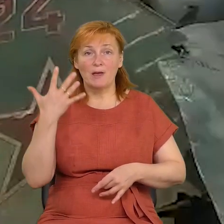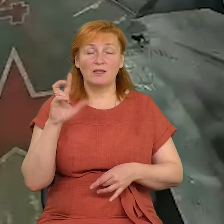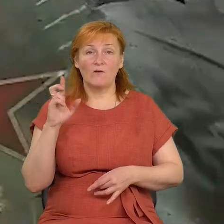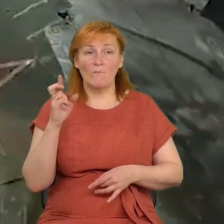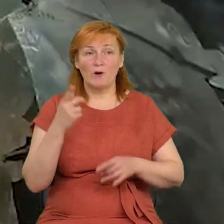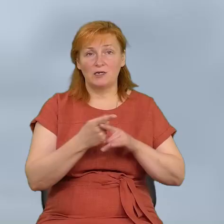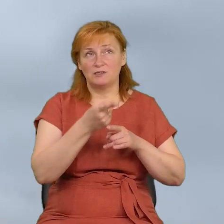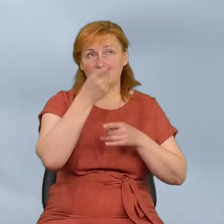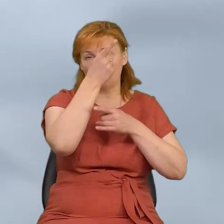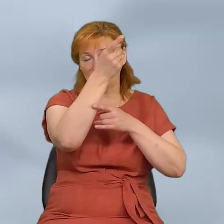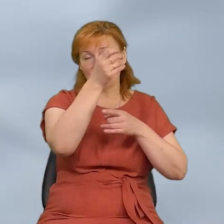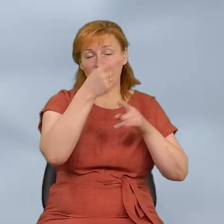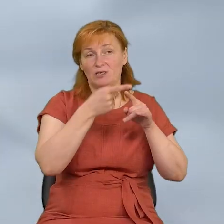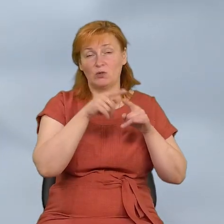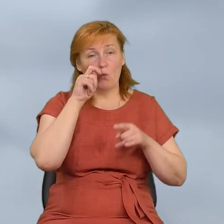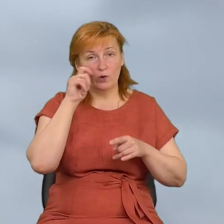українські військові.